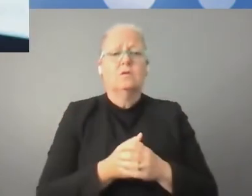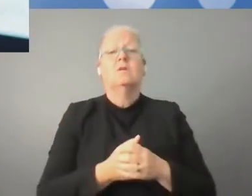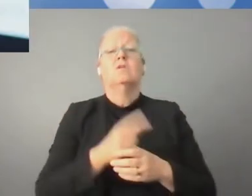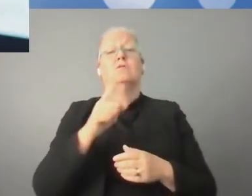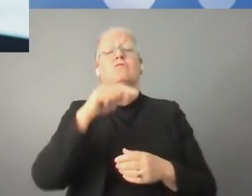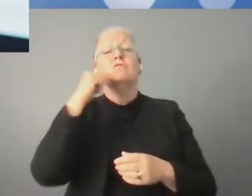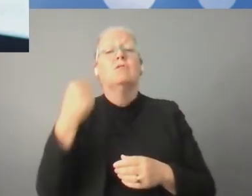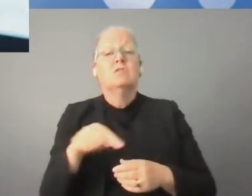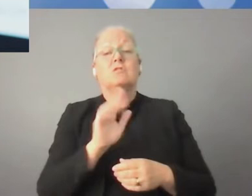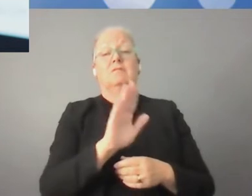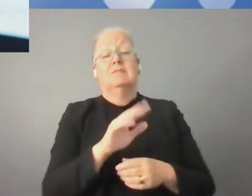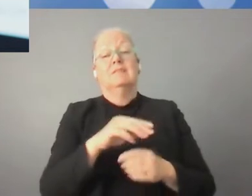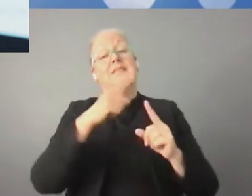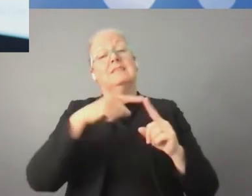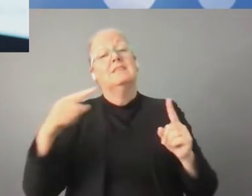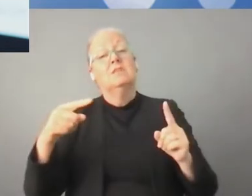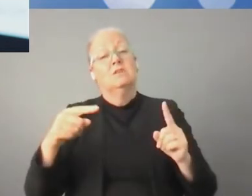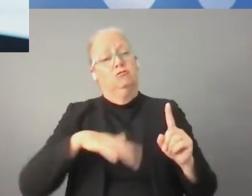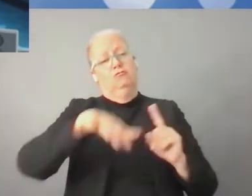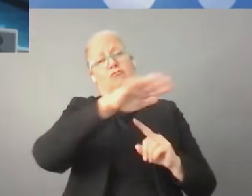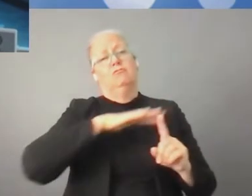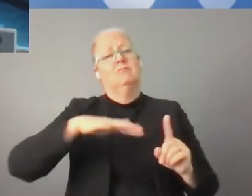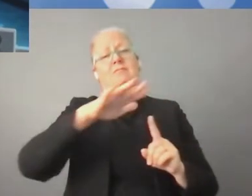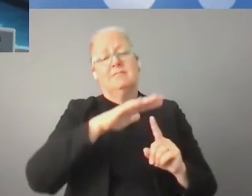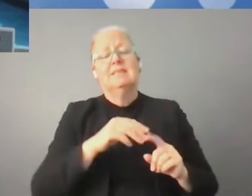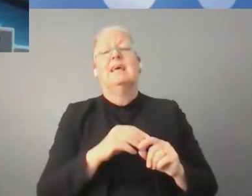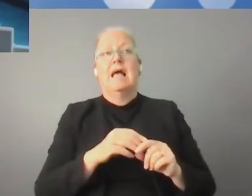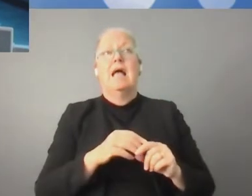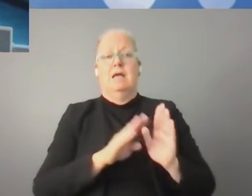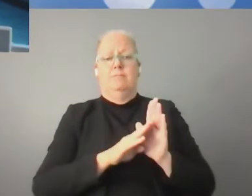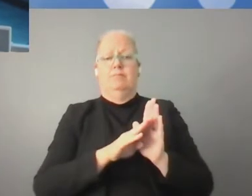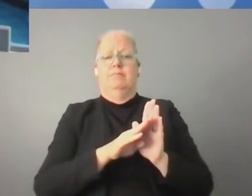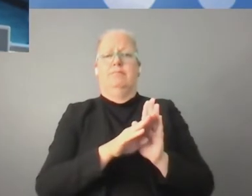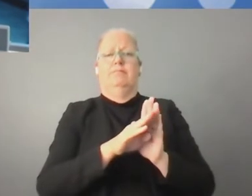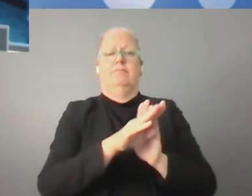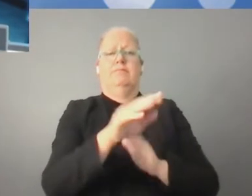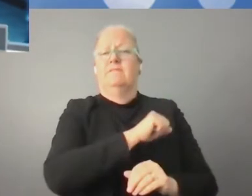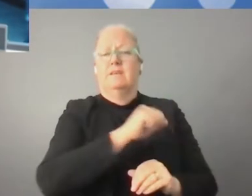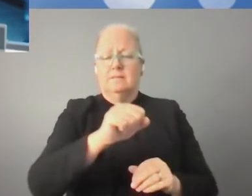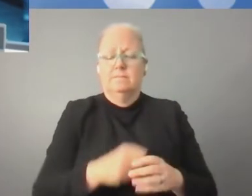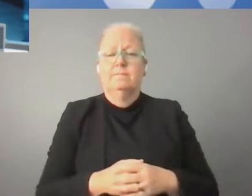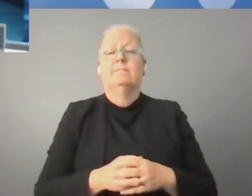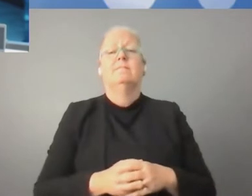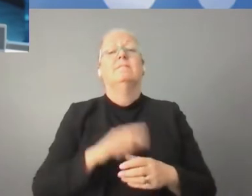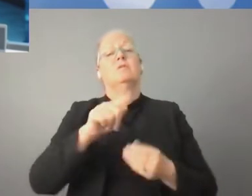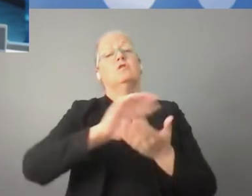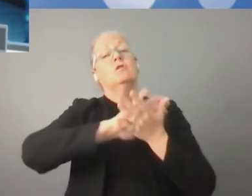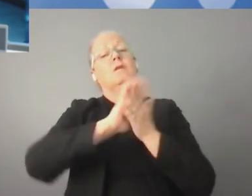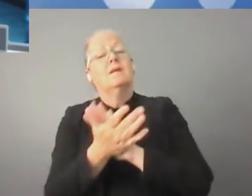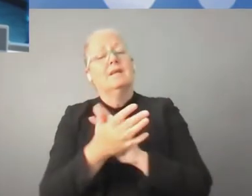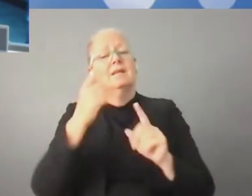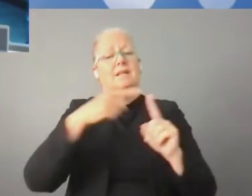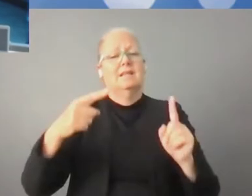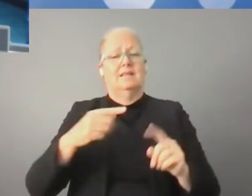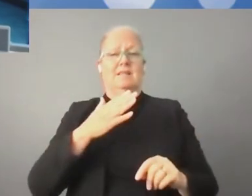cyfrowych w Rosji. Ten sektor gospodarki rozwija się szczególnie prężnie. Przemiany cyfrowe